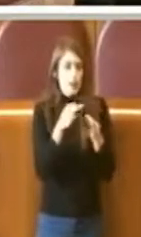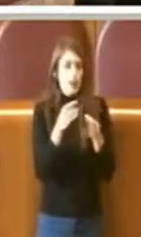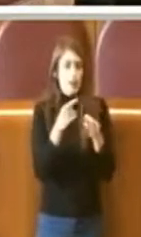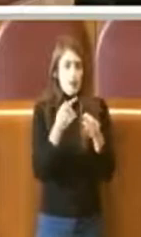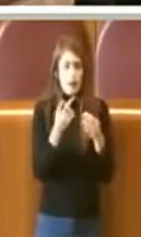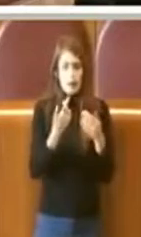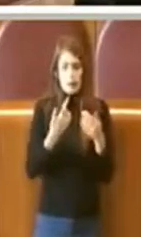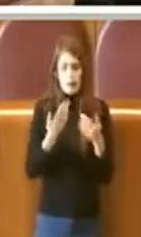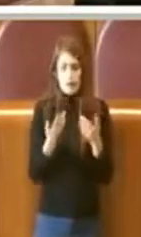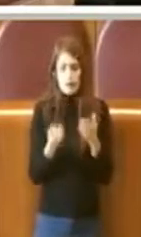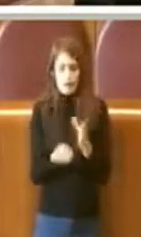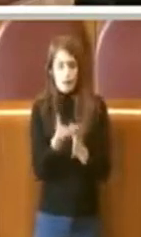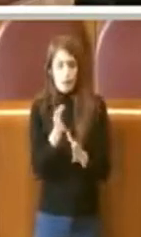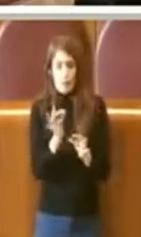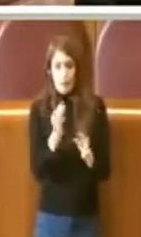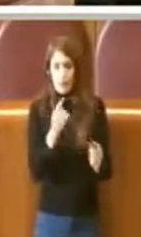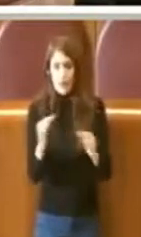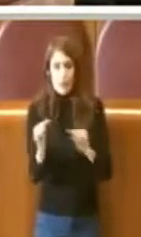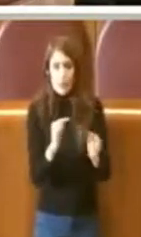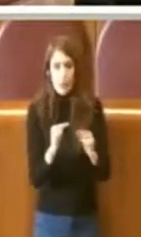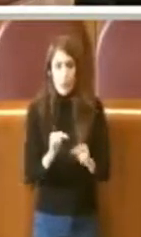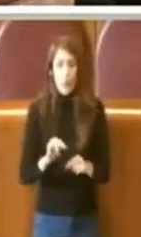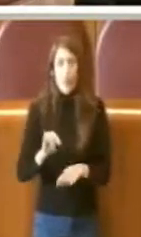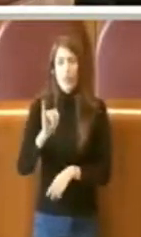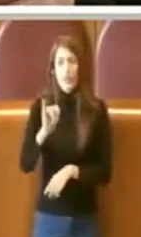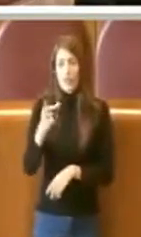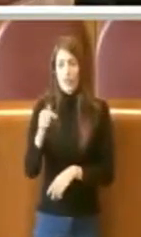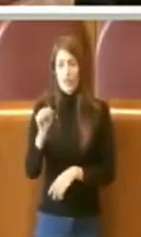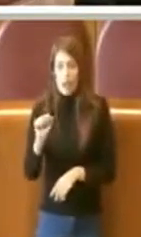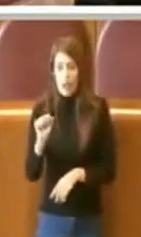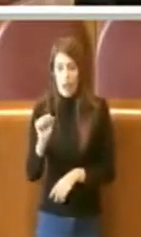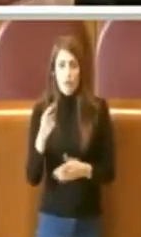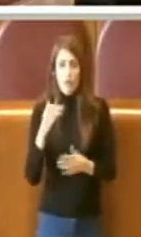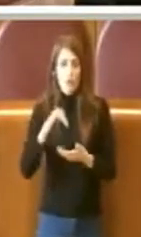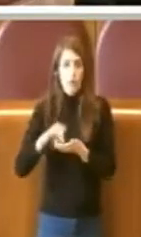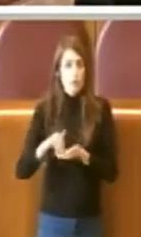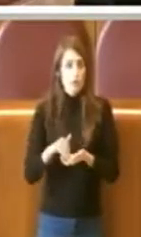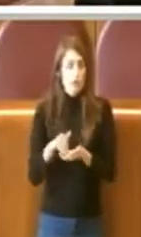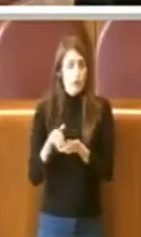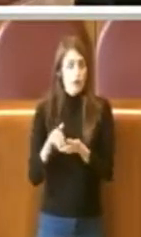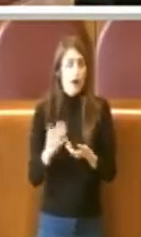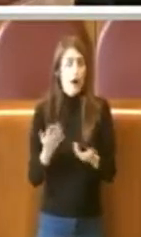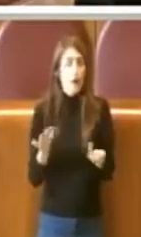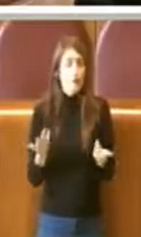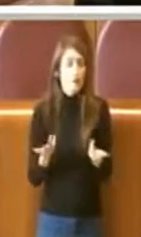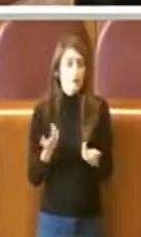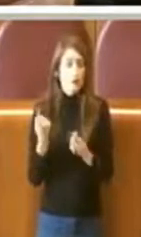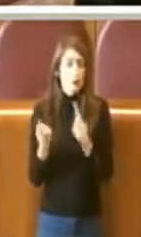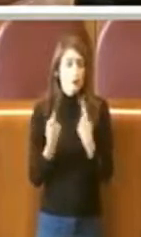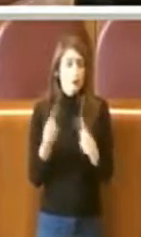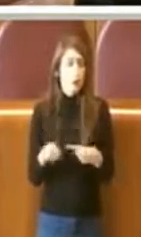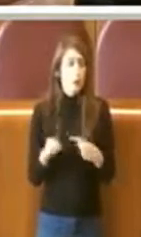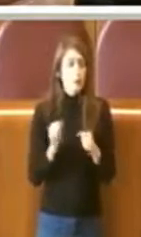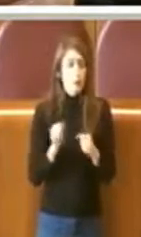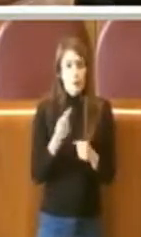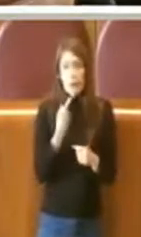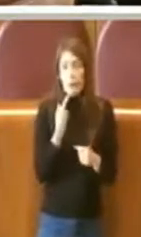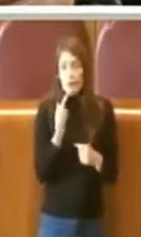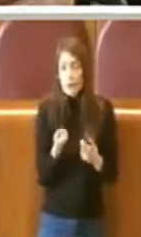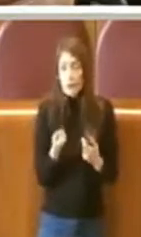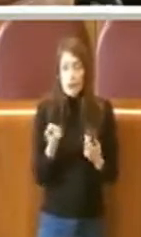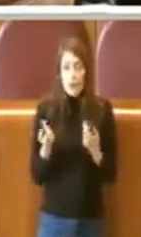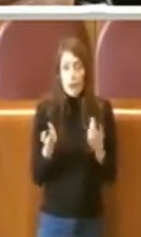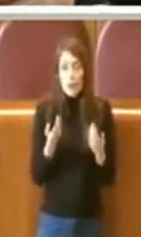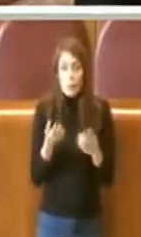ITA è una società, in questo caso non si può dire